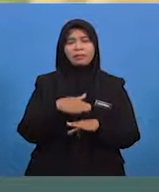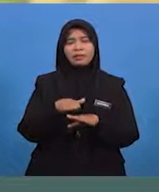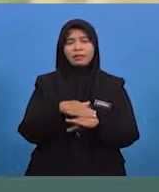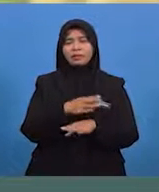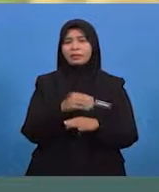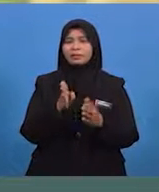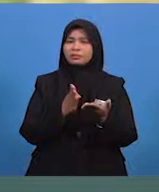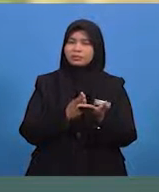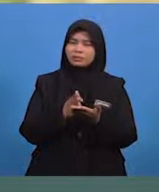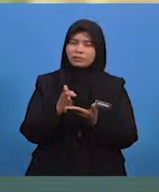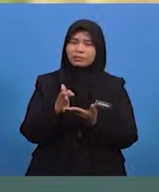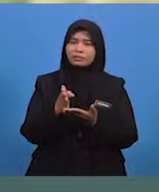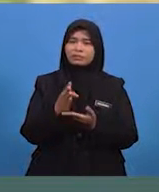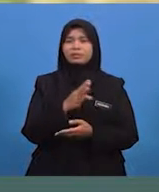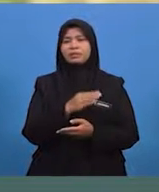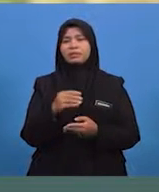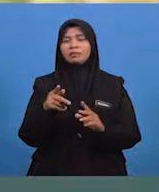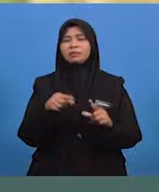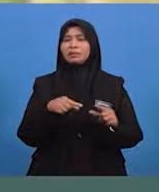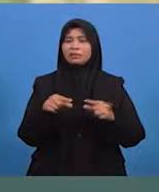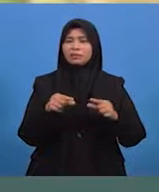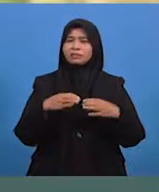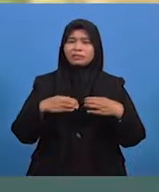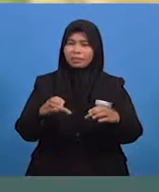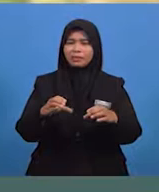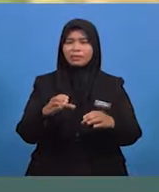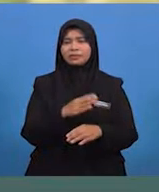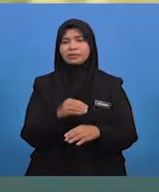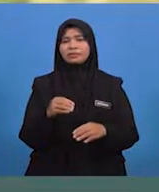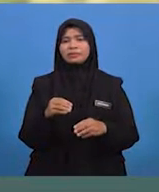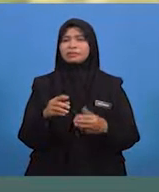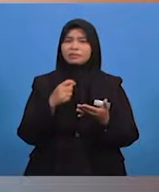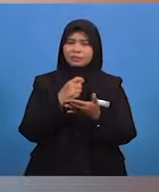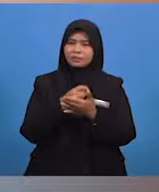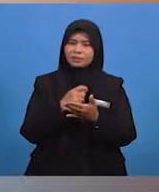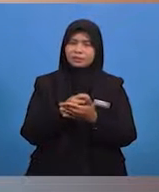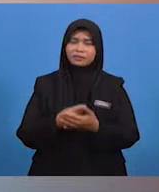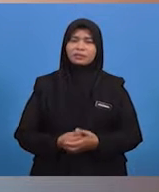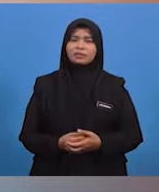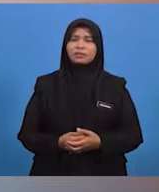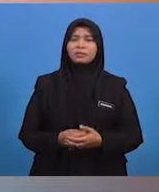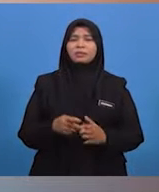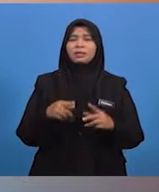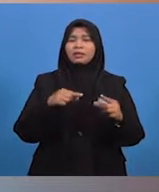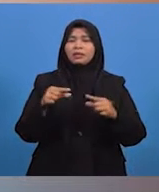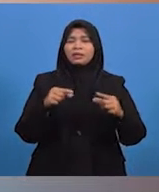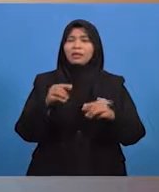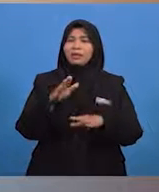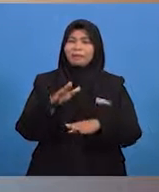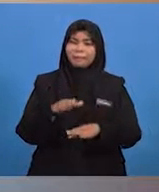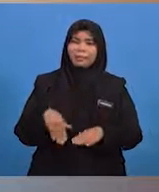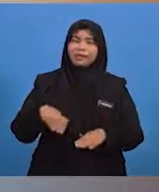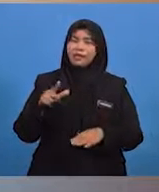serta pergerakan yang cepat dan secara tiba-tiba. Pergerakan perlahan